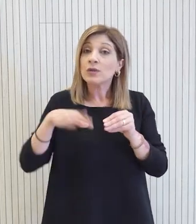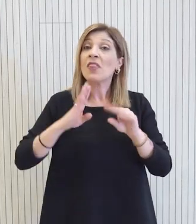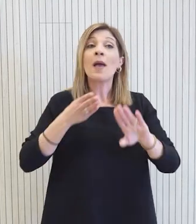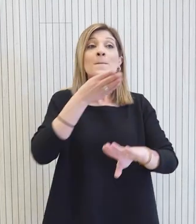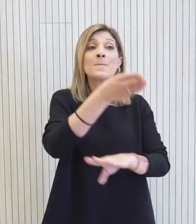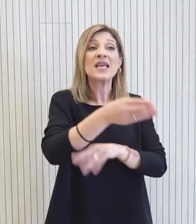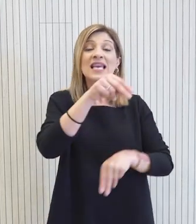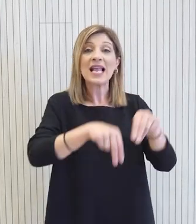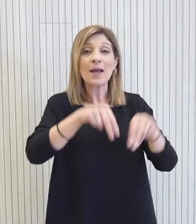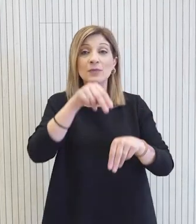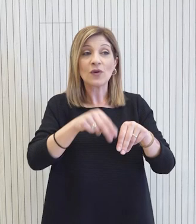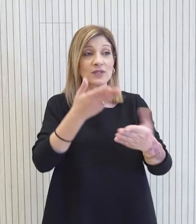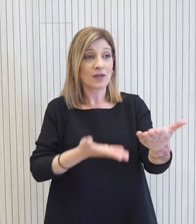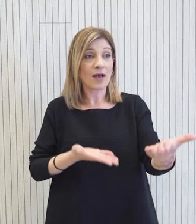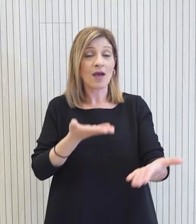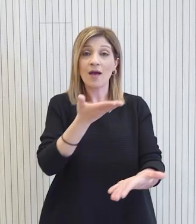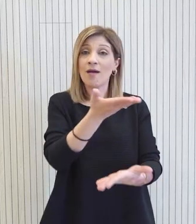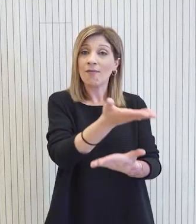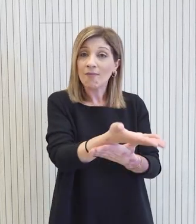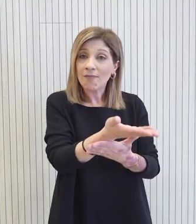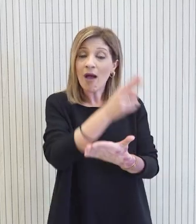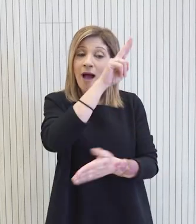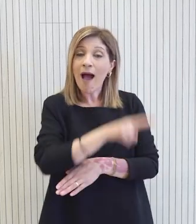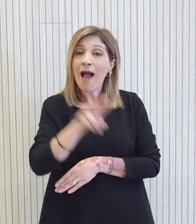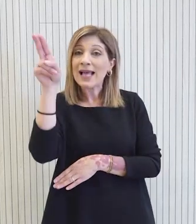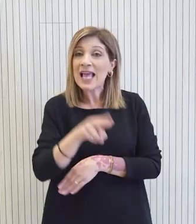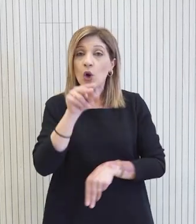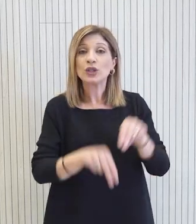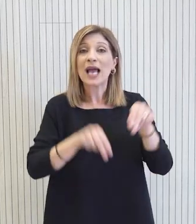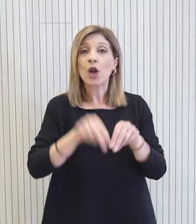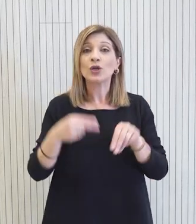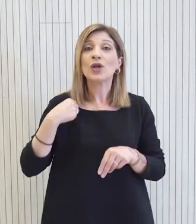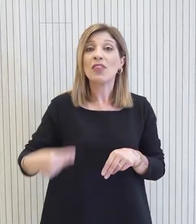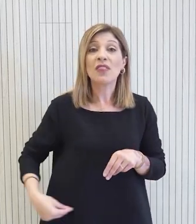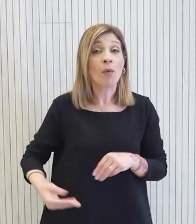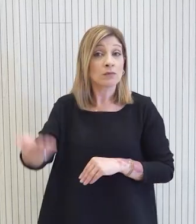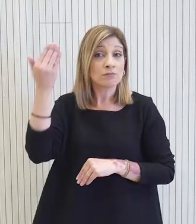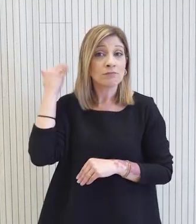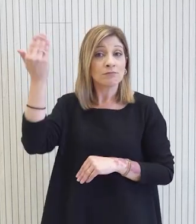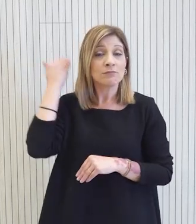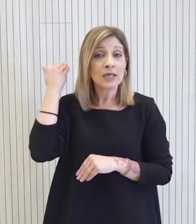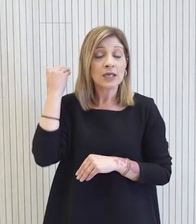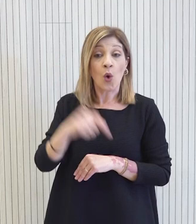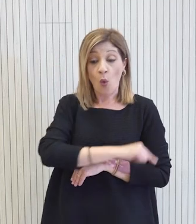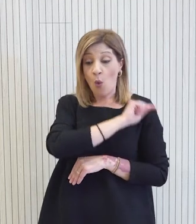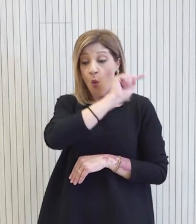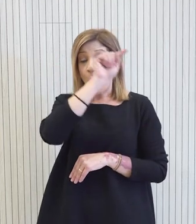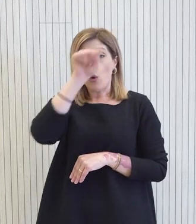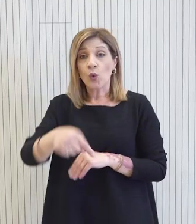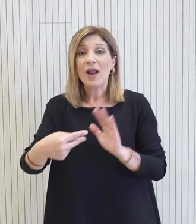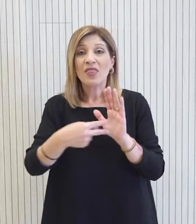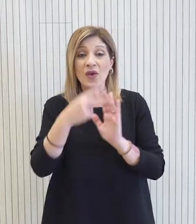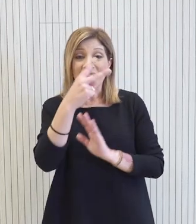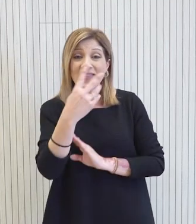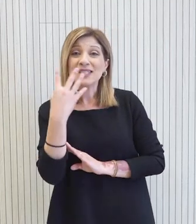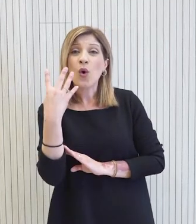απόφασης της σύγησης και απόφασης από πλευράς της Βουλής του Αντιπροσώπου. Σας, δεν σας προβληματίζει ότι φτάσαμε στο 2024